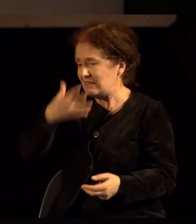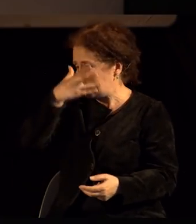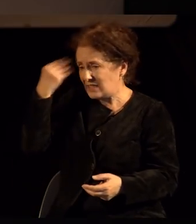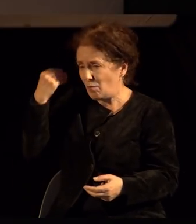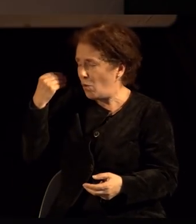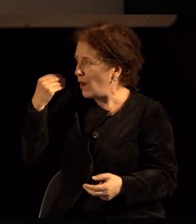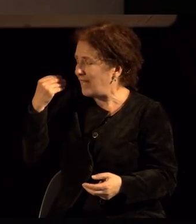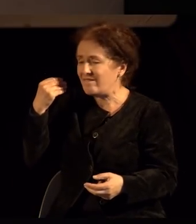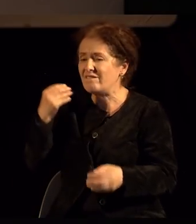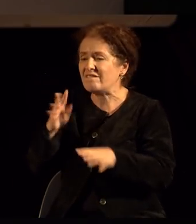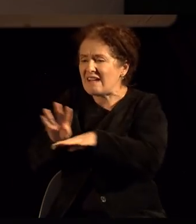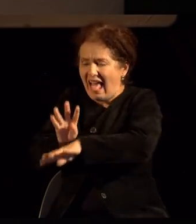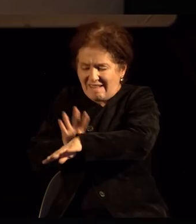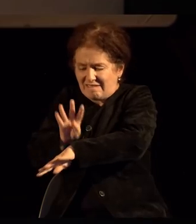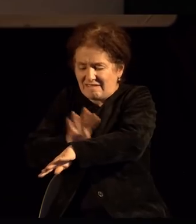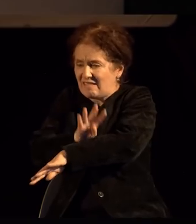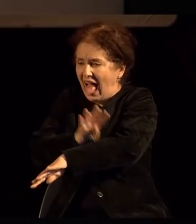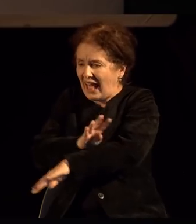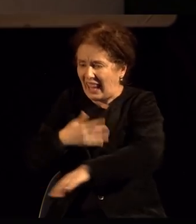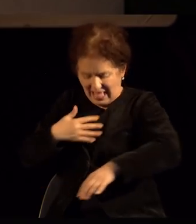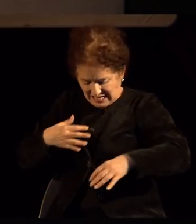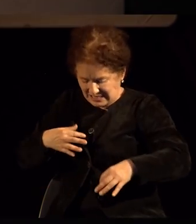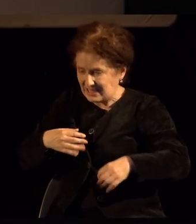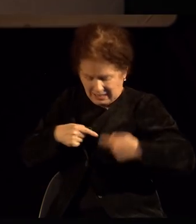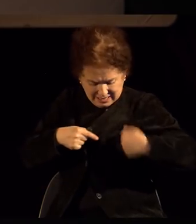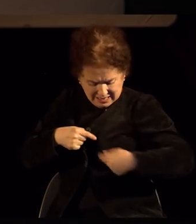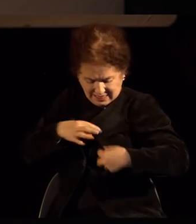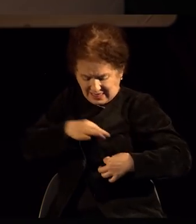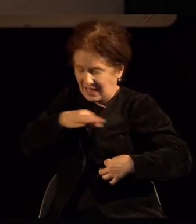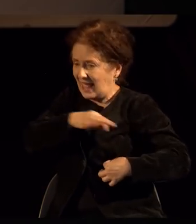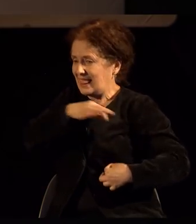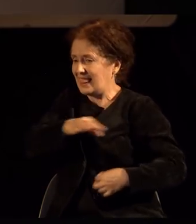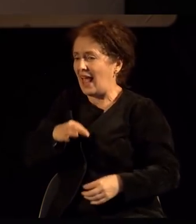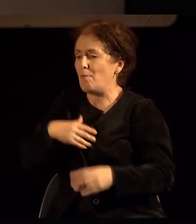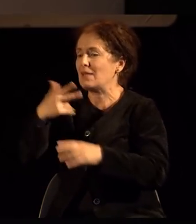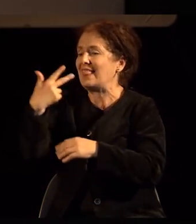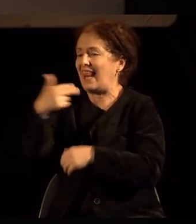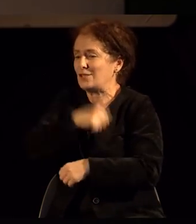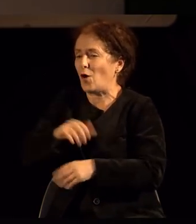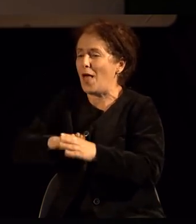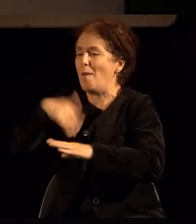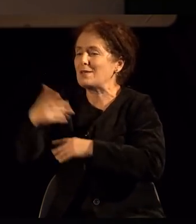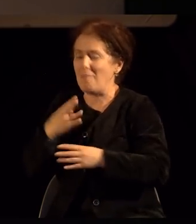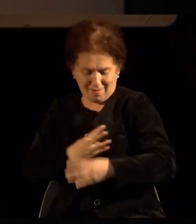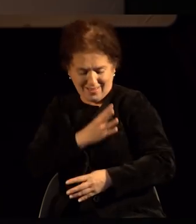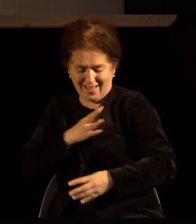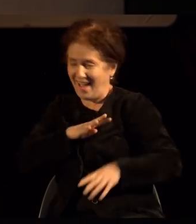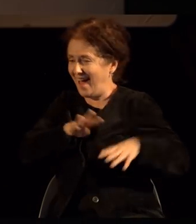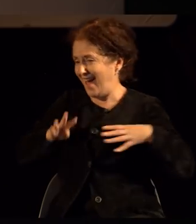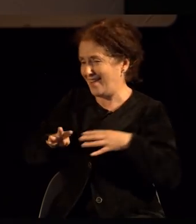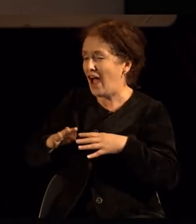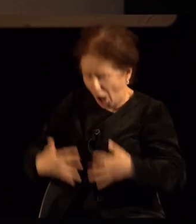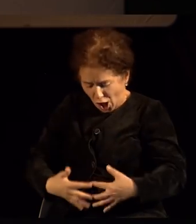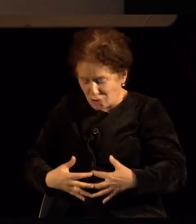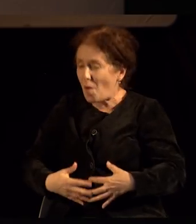ги сецнамо ние влакненцата што се па оваат околу бредавиците после 30-та година дали стомакот ми е голем